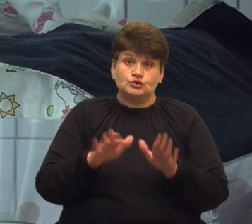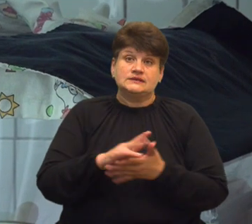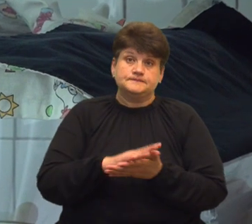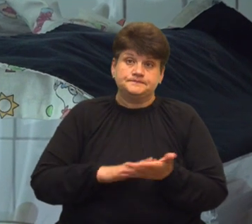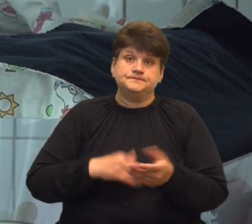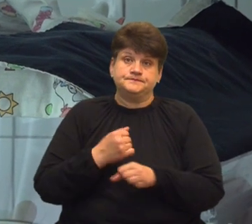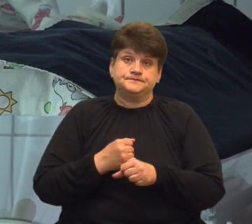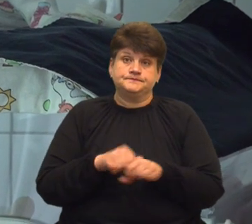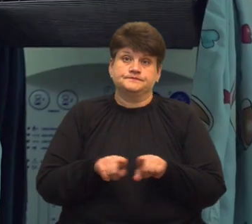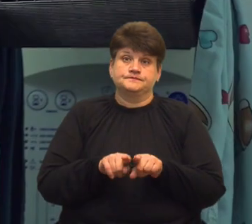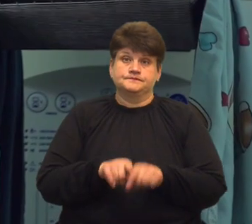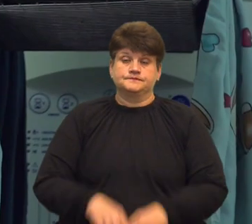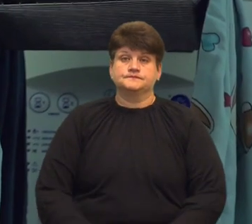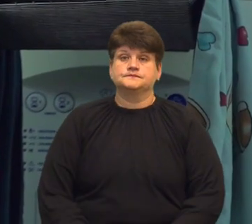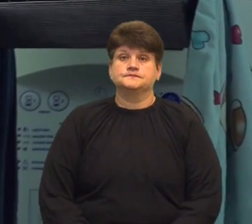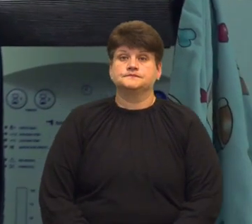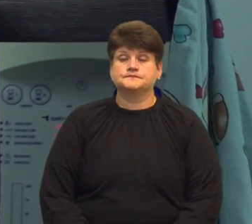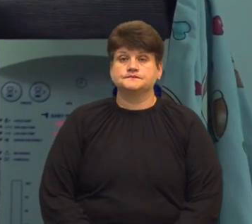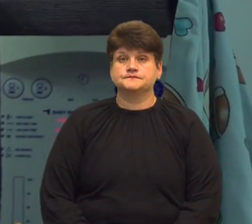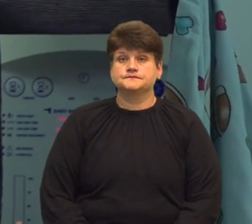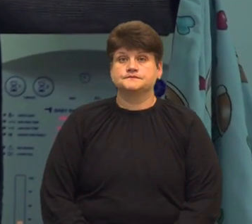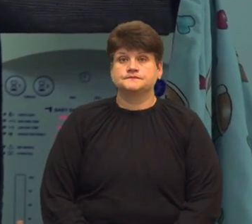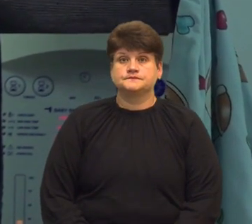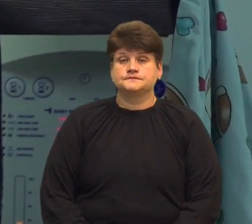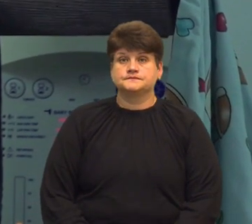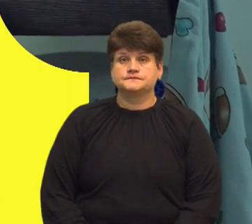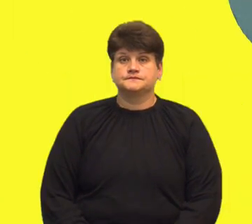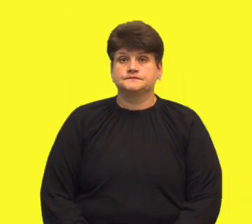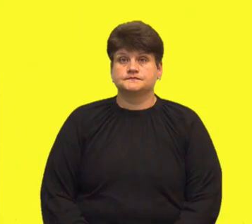Бодана Савицька, Андрій Прокопів, Суспільне новини, Тернопіль.